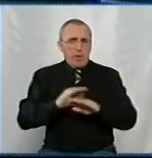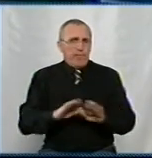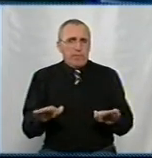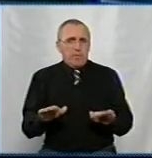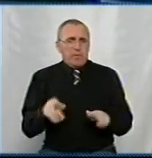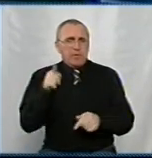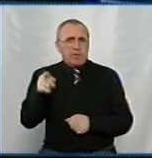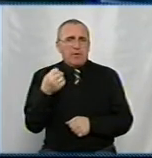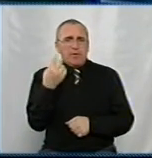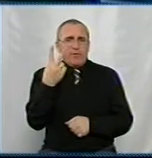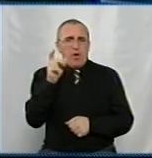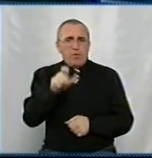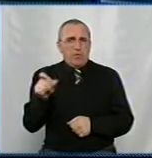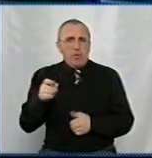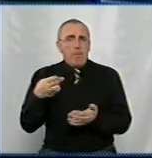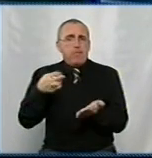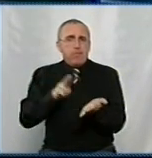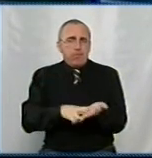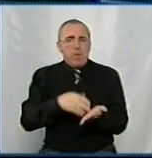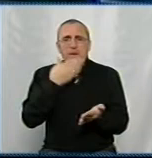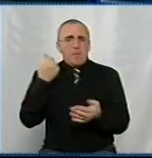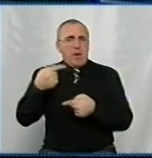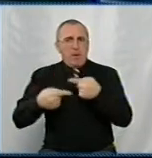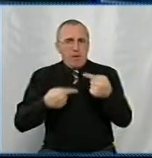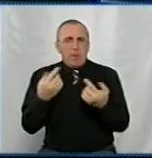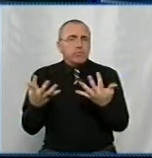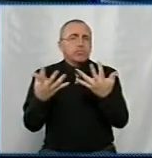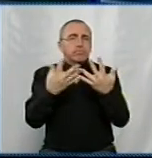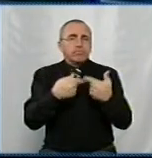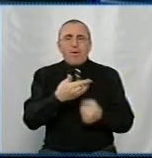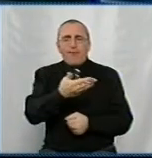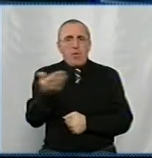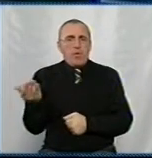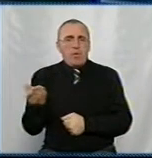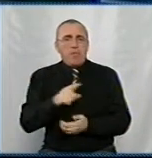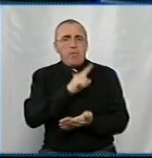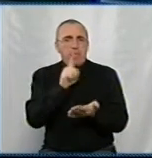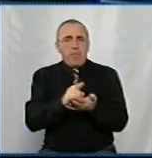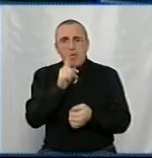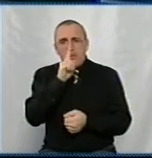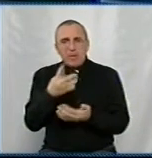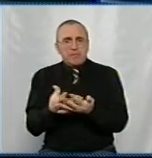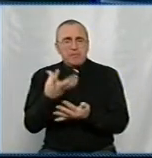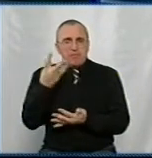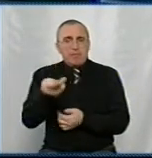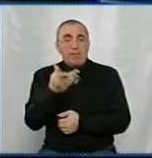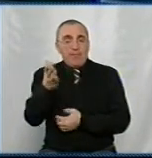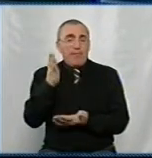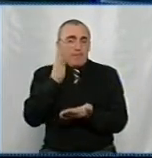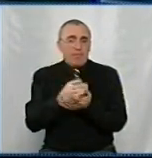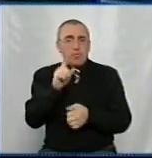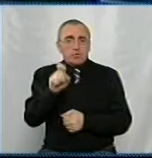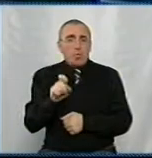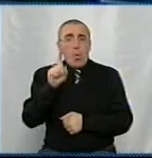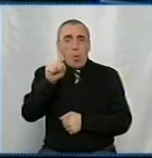12 чоловік на приписки, немає лічильника, порахуйте, скільки вони повинні в місяць сплачувати. він має 101